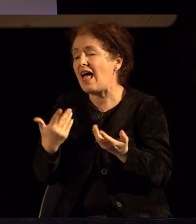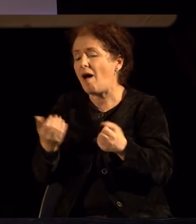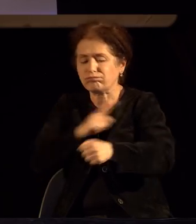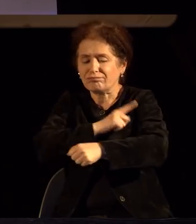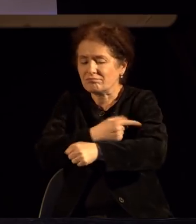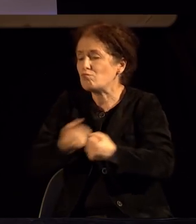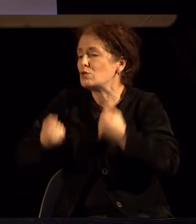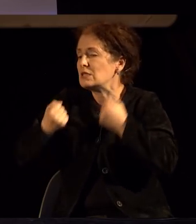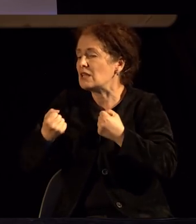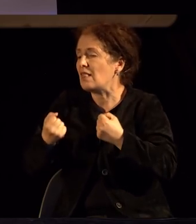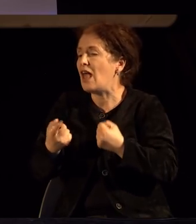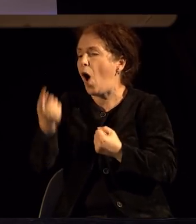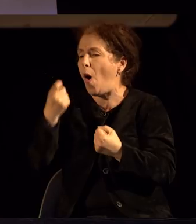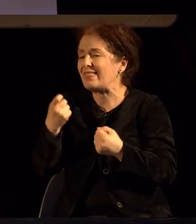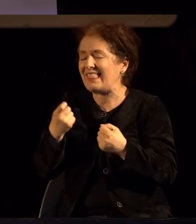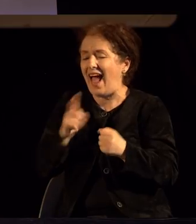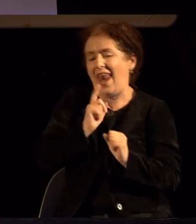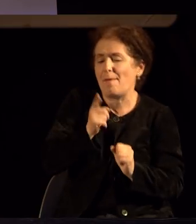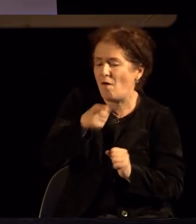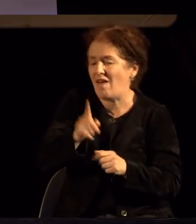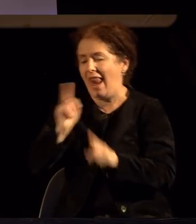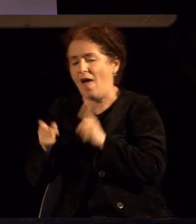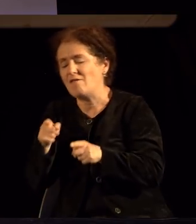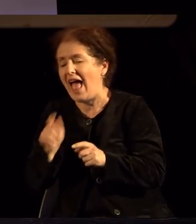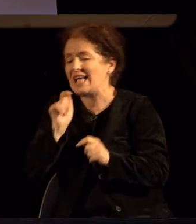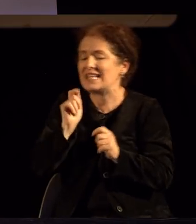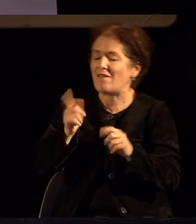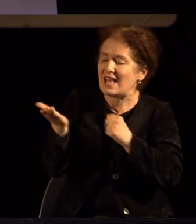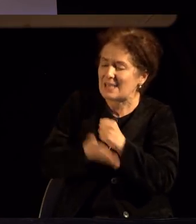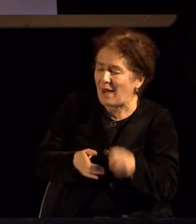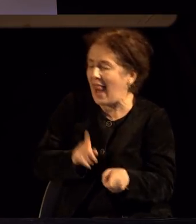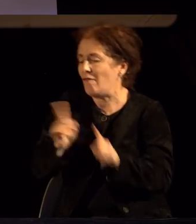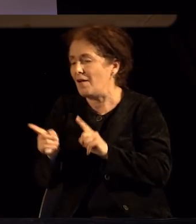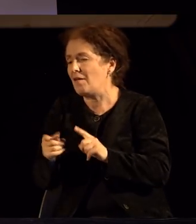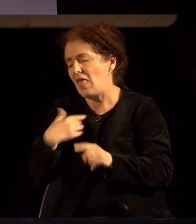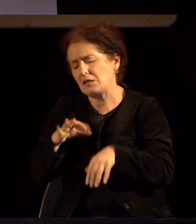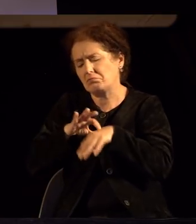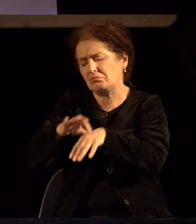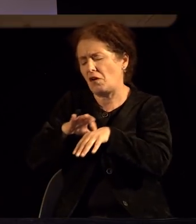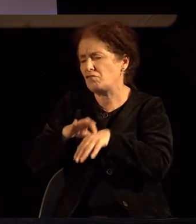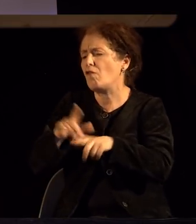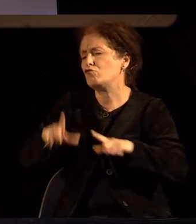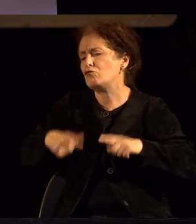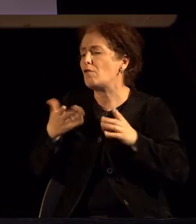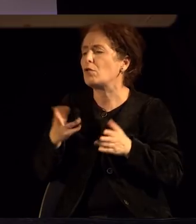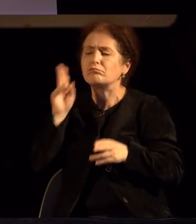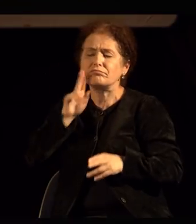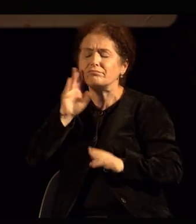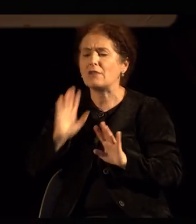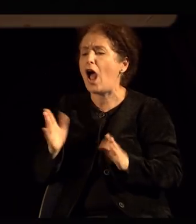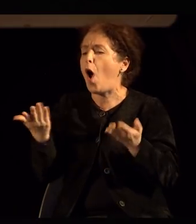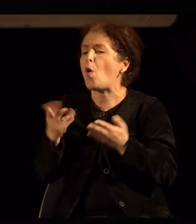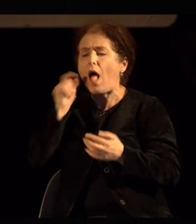сите можни табуа и јас по тоа нешто се раководам за сите нешто во животот. Едноставно,